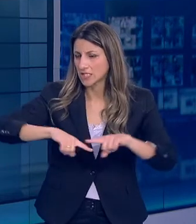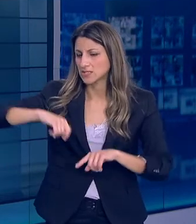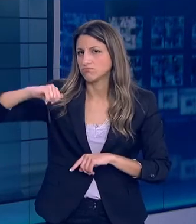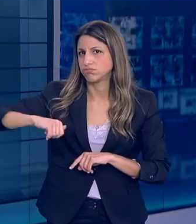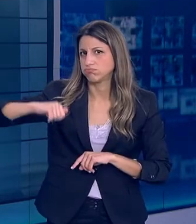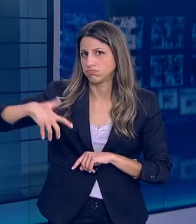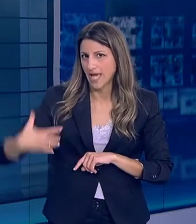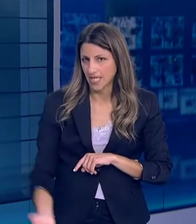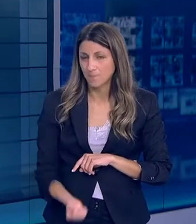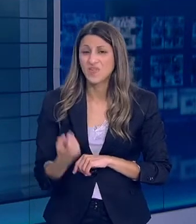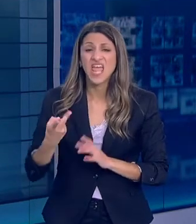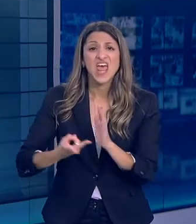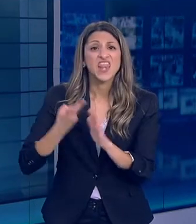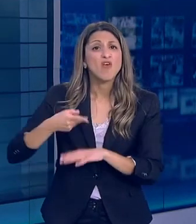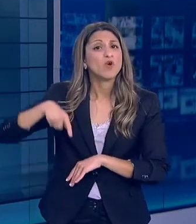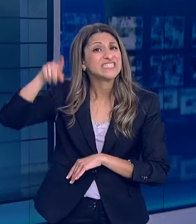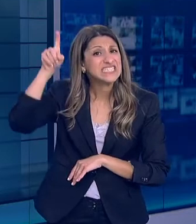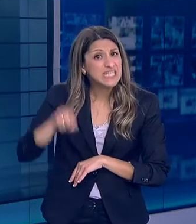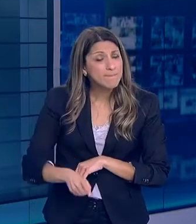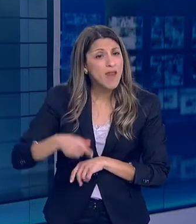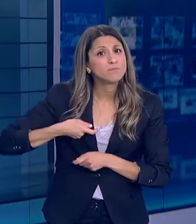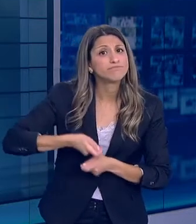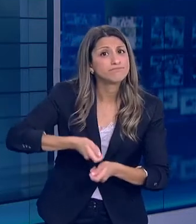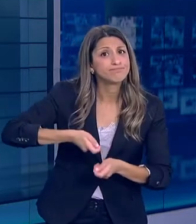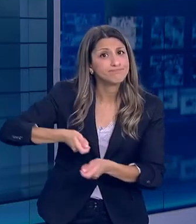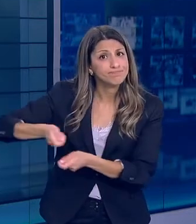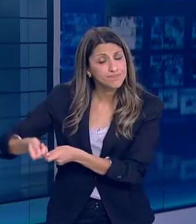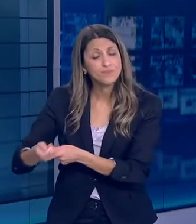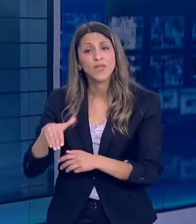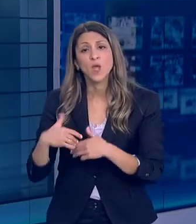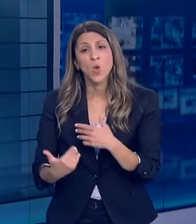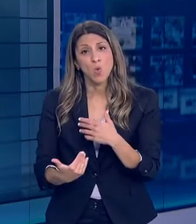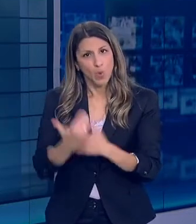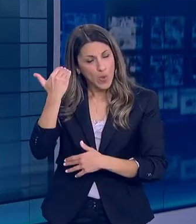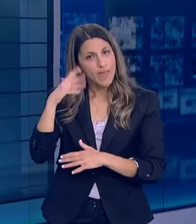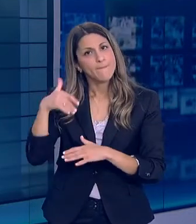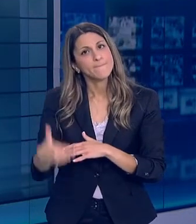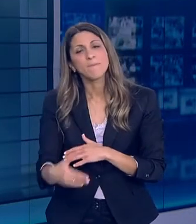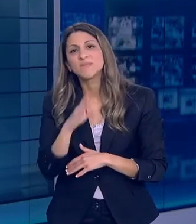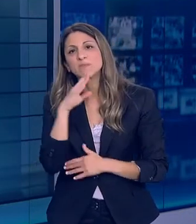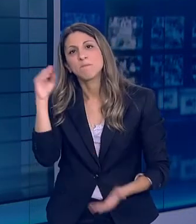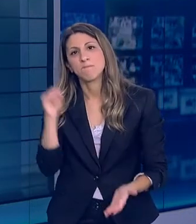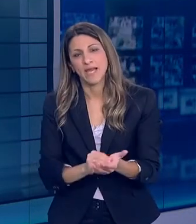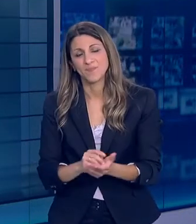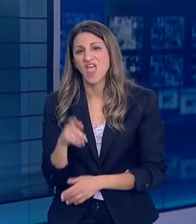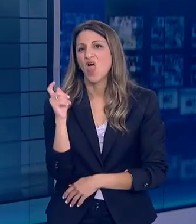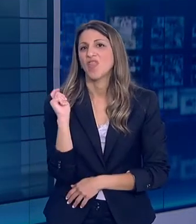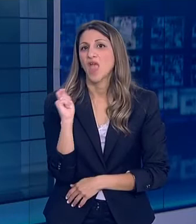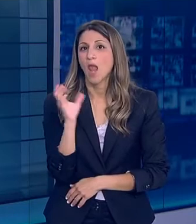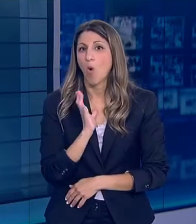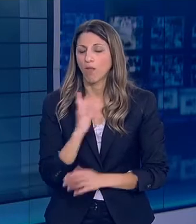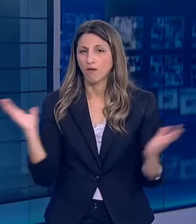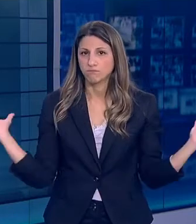καθαρισμός δυο φορές την ημέρα Και κατά τη διάρκεια λειτουργίας σχολείου Και μετά το πέρας αυτού Προβλέπονται διαλύματα σε διαφορετικές